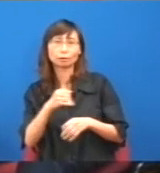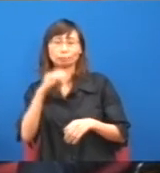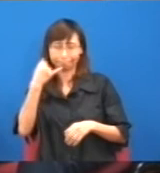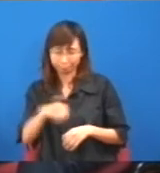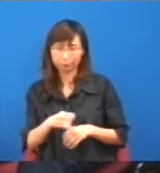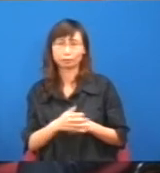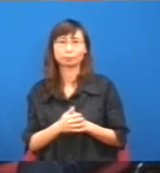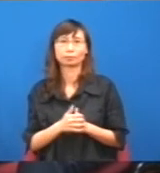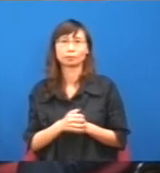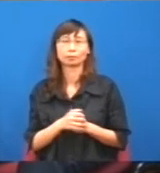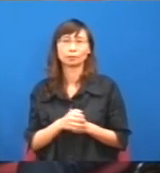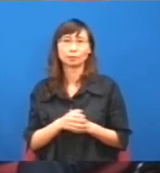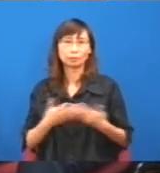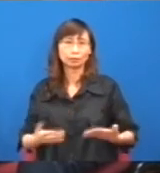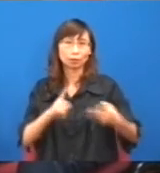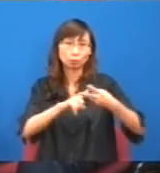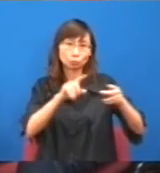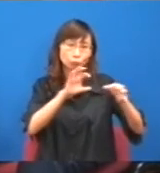這個工聯會也是這樣,